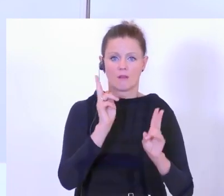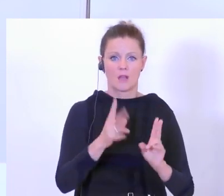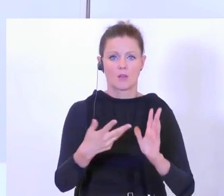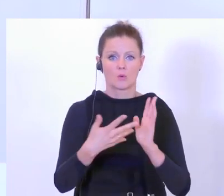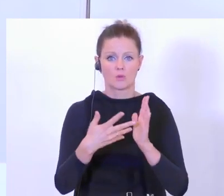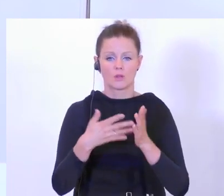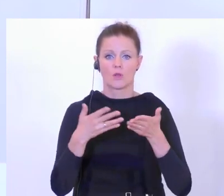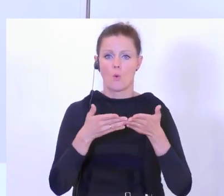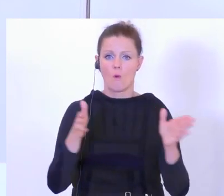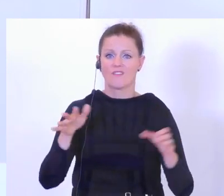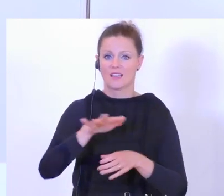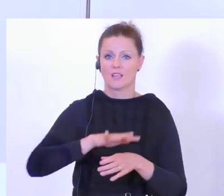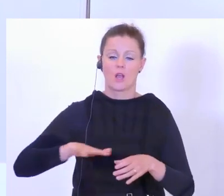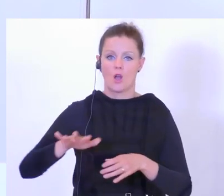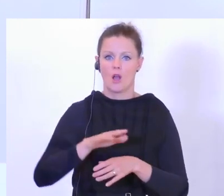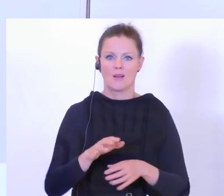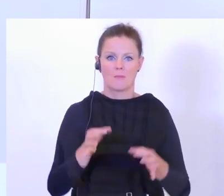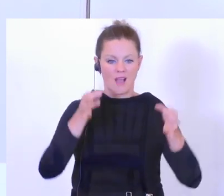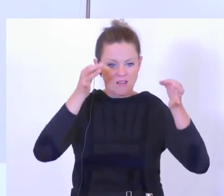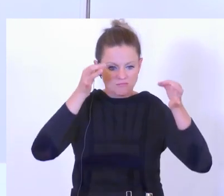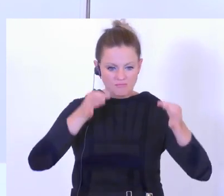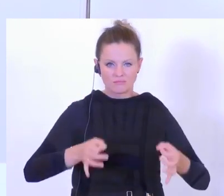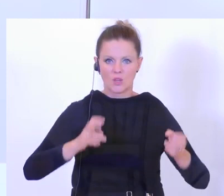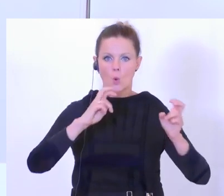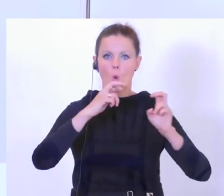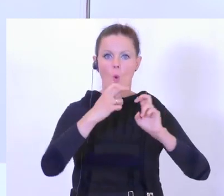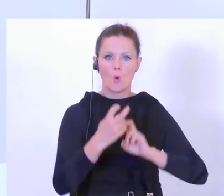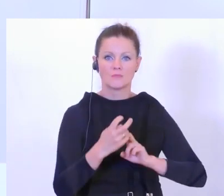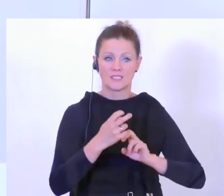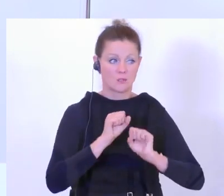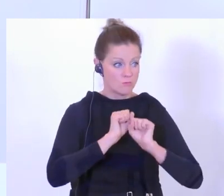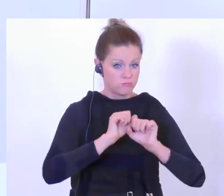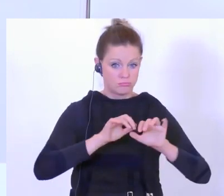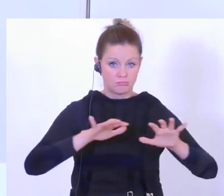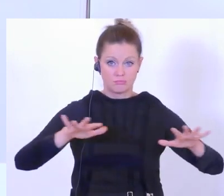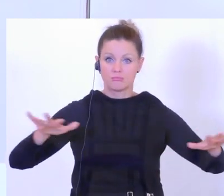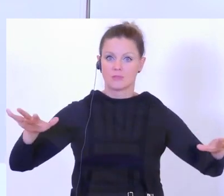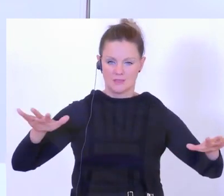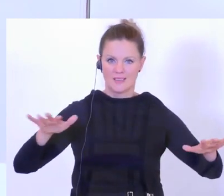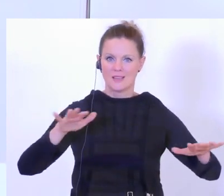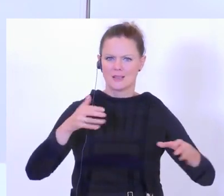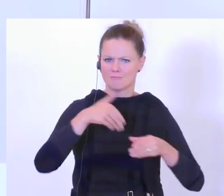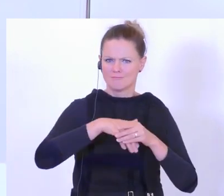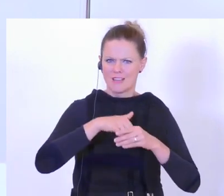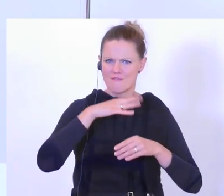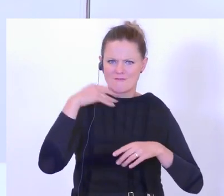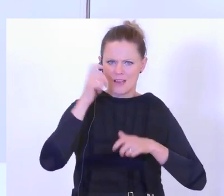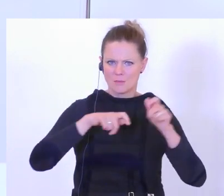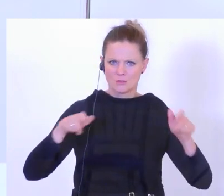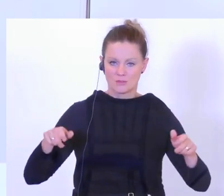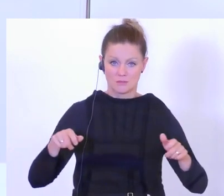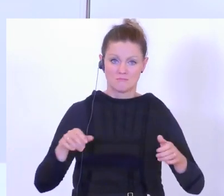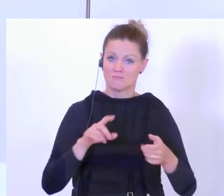im öffentlichen Raum. Aber ob sie tatsächlich umgesetzt werden in der Fläche, also von vielen Menschen, hängt ganz stark von der